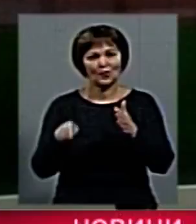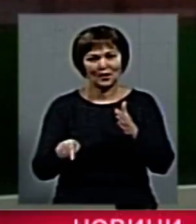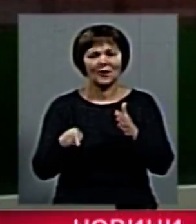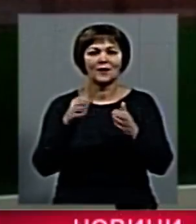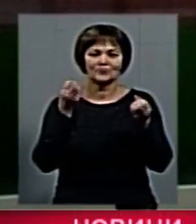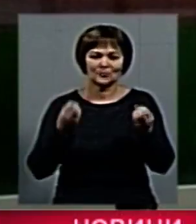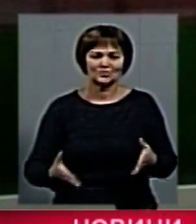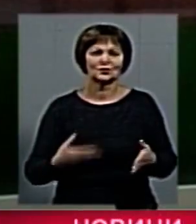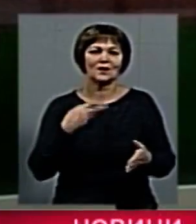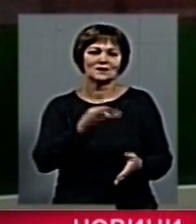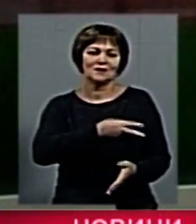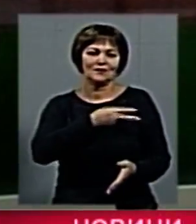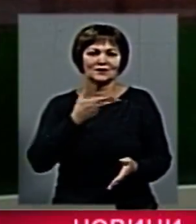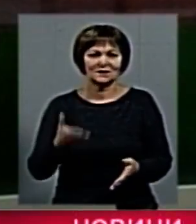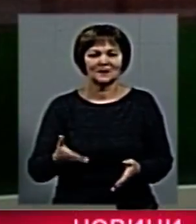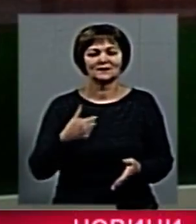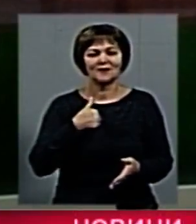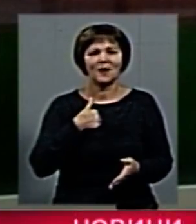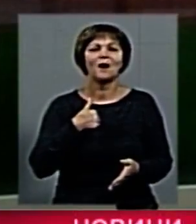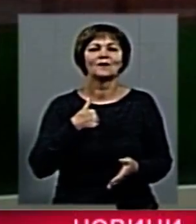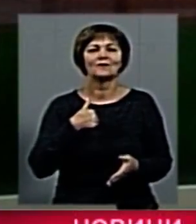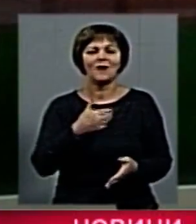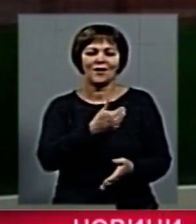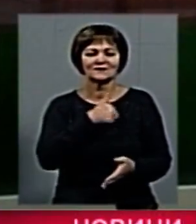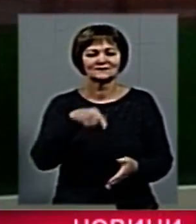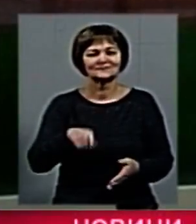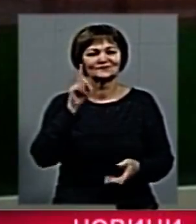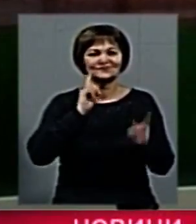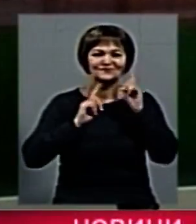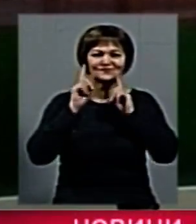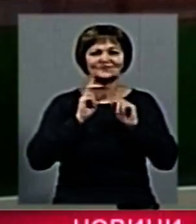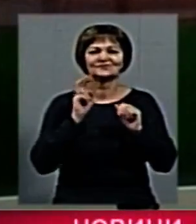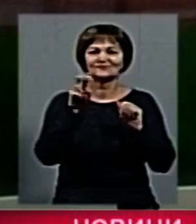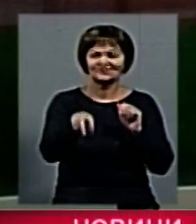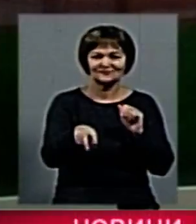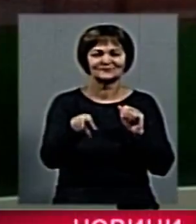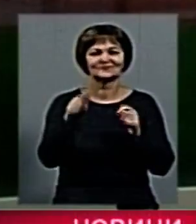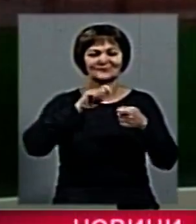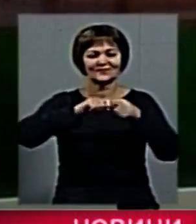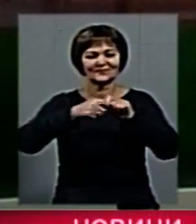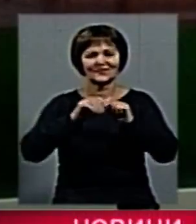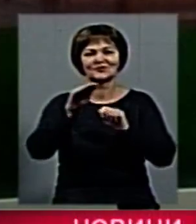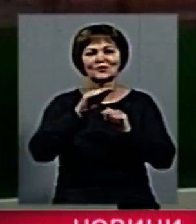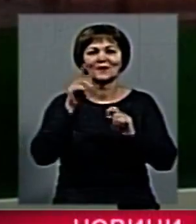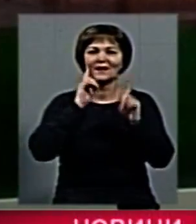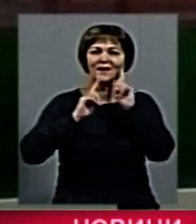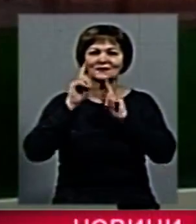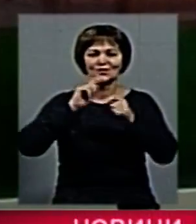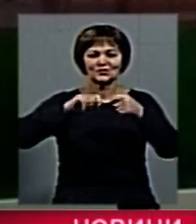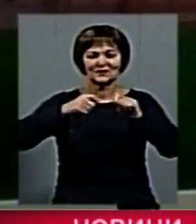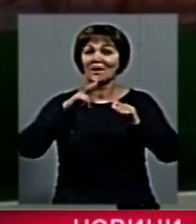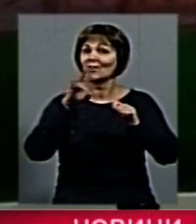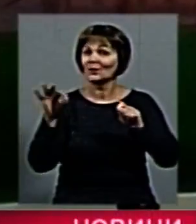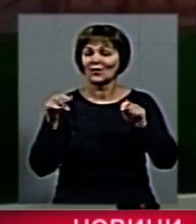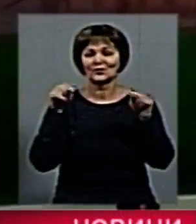і просто навіть за бажанням захочеться нам житомирських ласушів можна зганяти. Але тоді тим